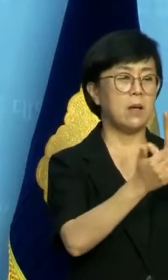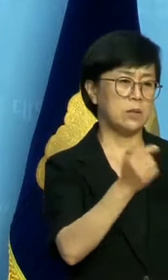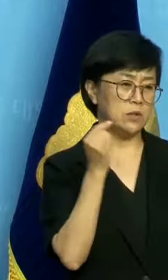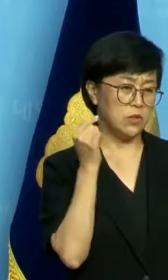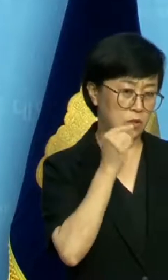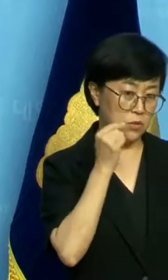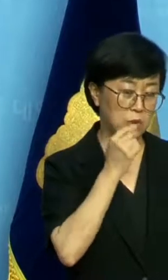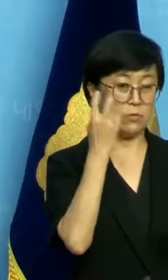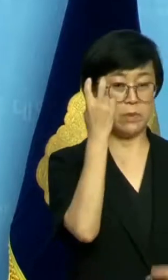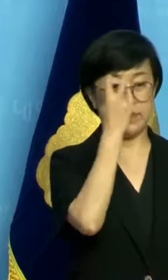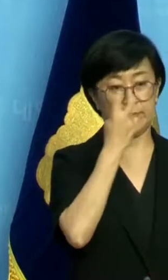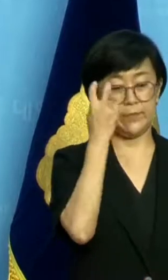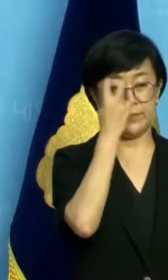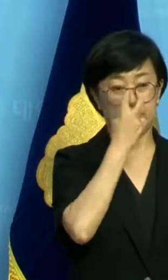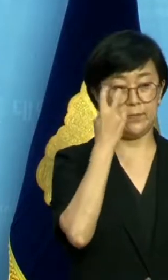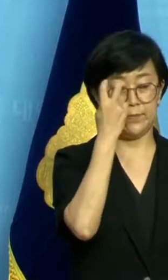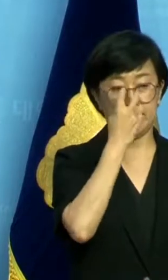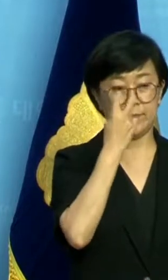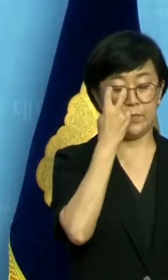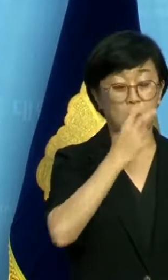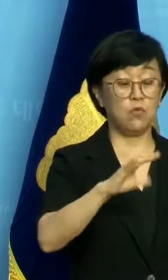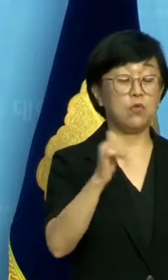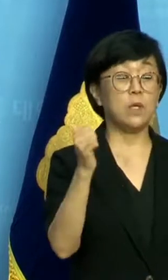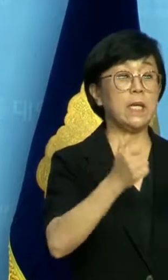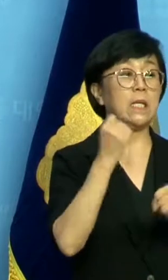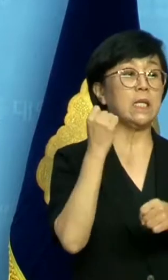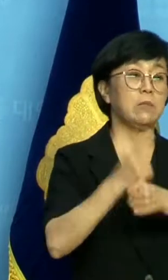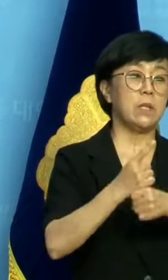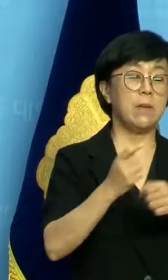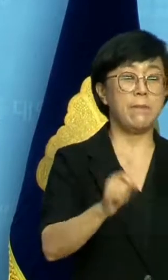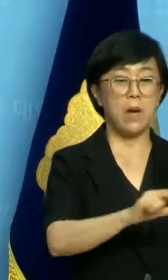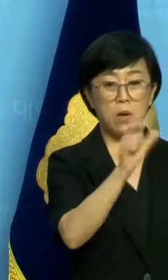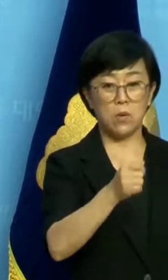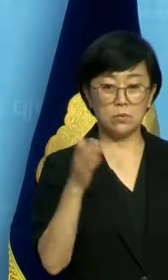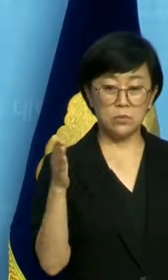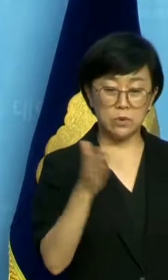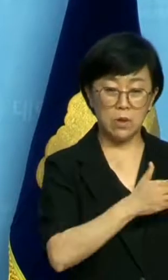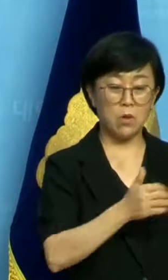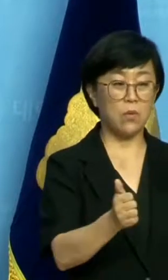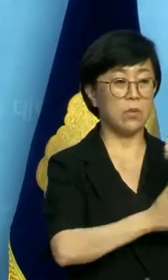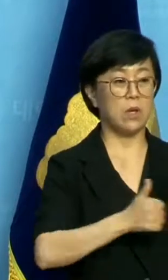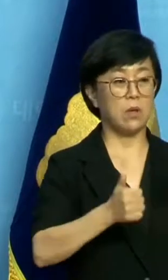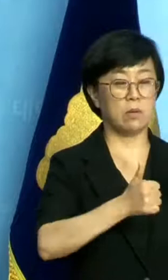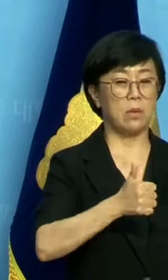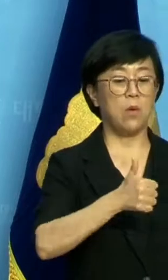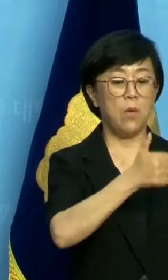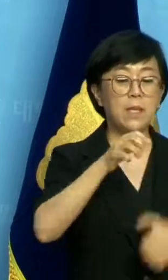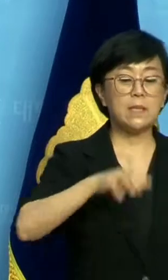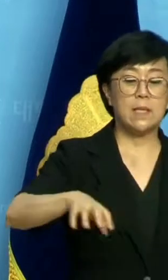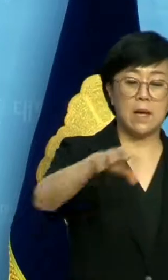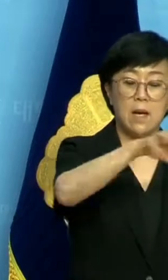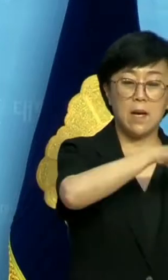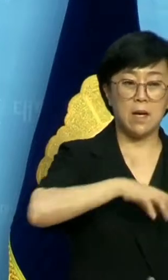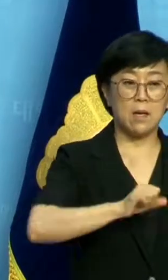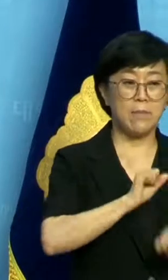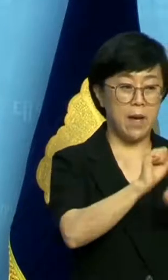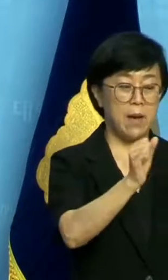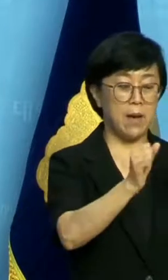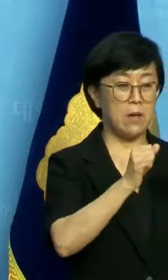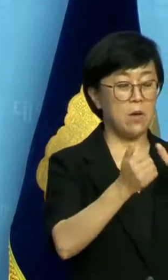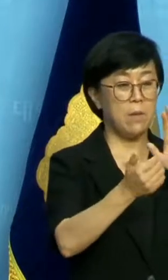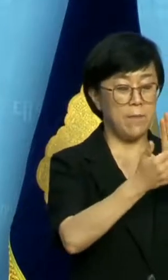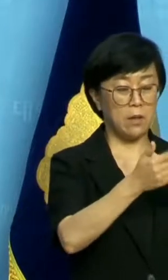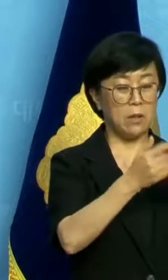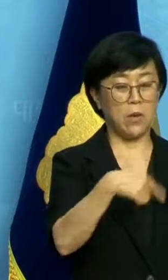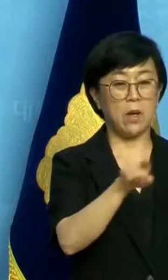했습니다 이미 국회는 8월부터 위원회 회의장 방화 강역조치를 시행하여